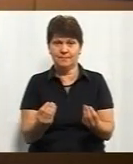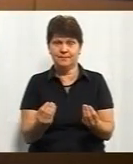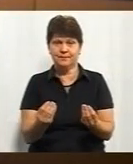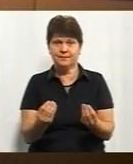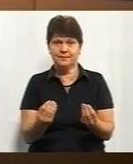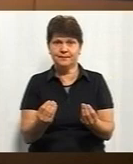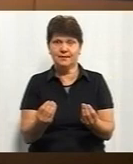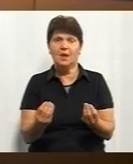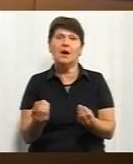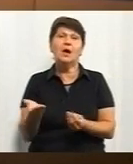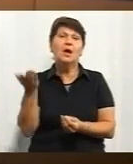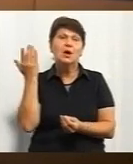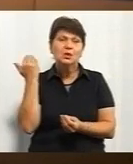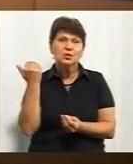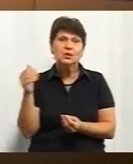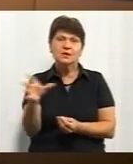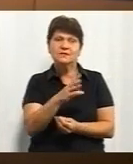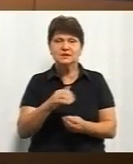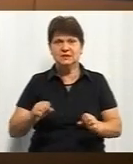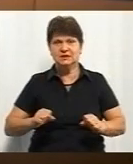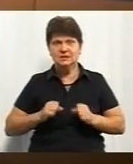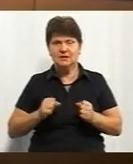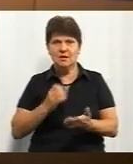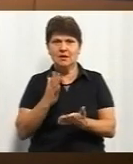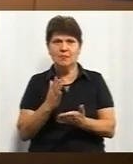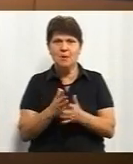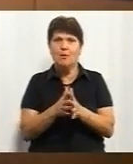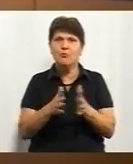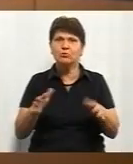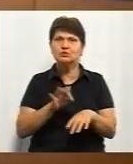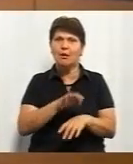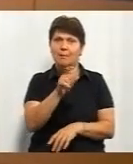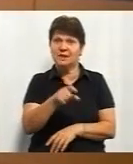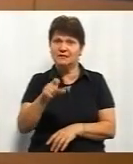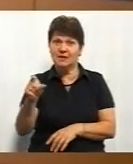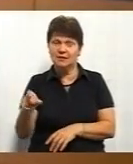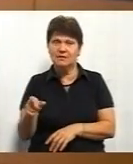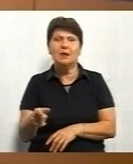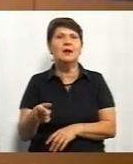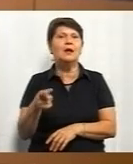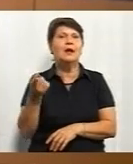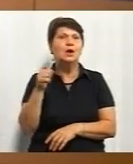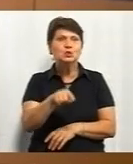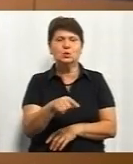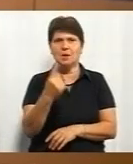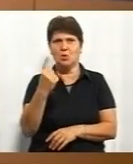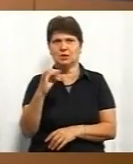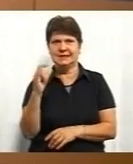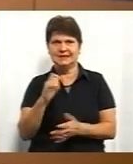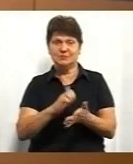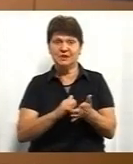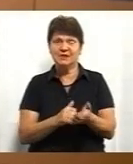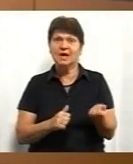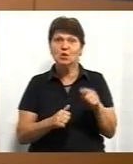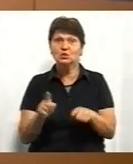от тоді всі стараються мати чим побільше пацієнтів. Тоді це один із приводів того,